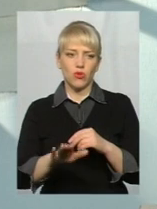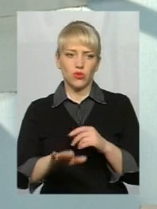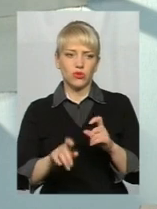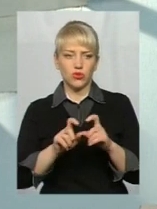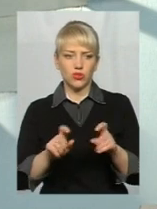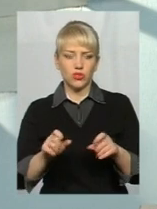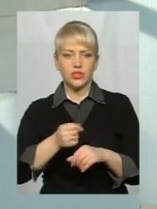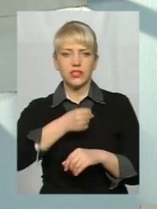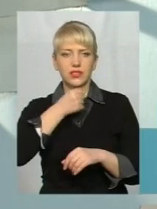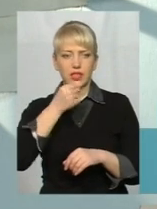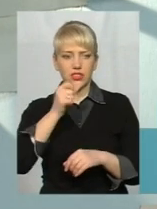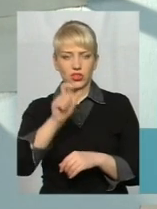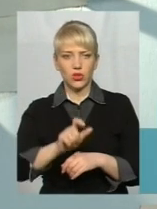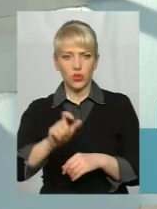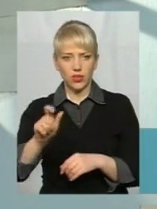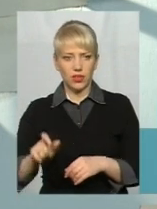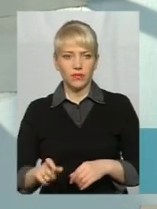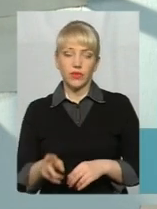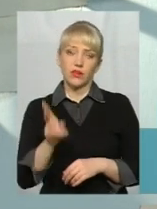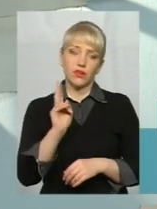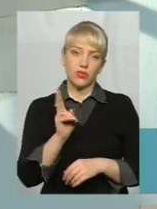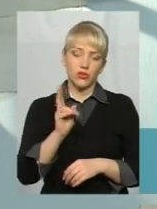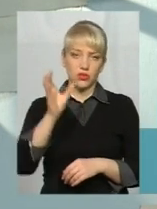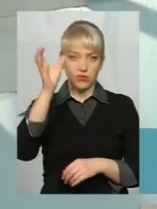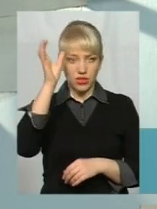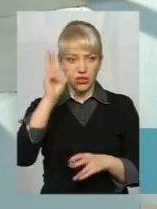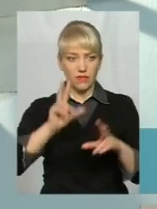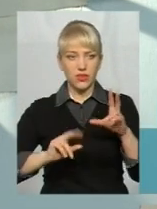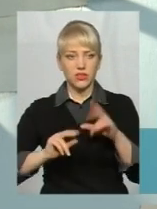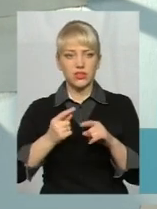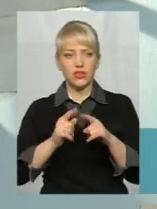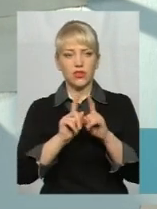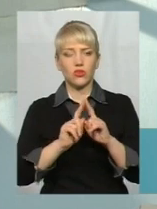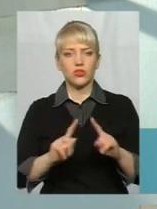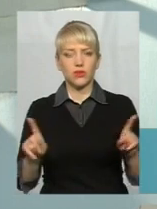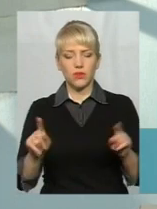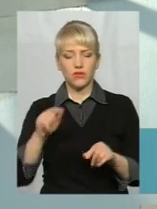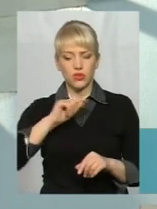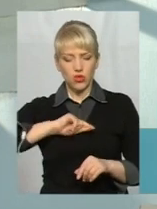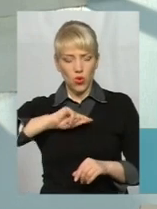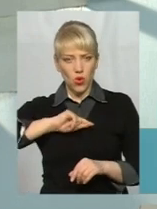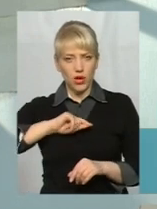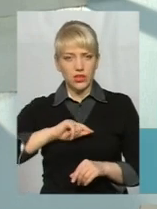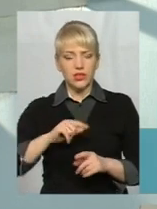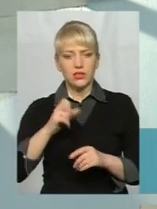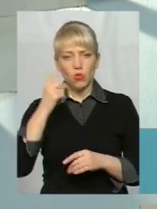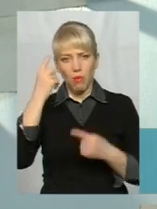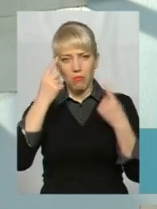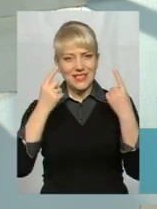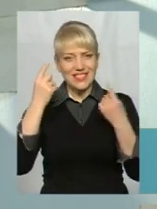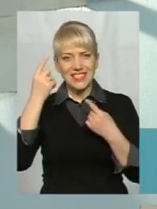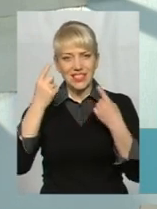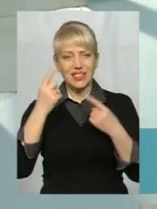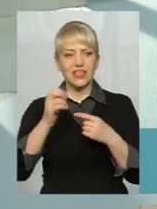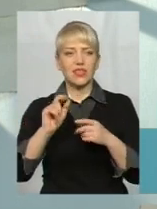і старших людей. Хтось із вчених вважає, що це якісь особливості організму, особливості психіки, особливості будови